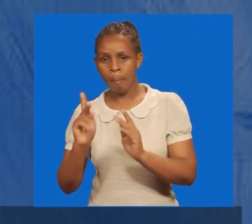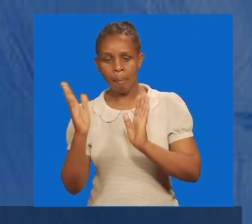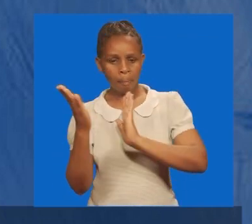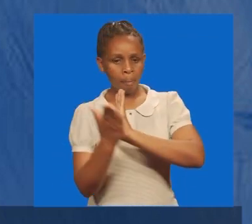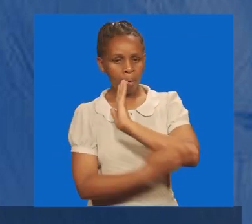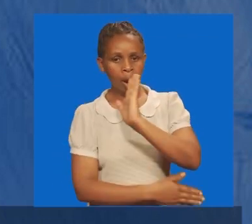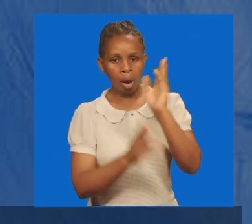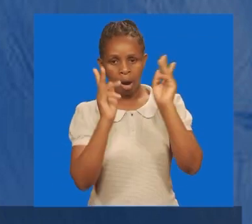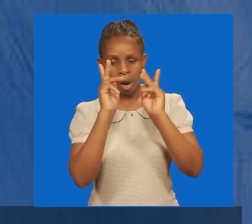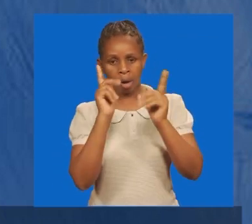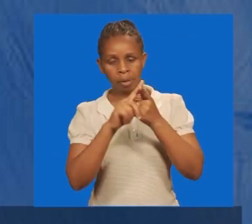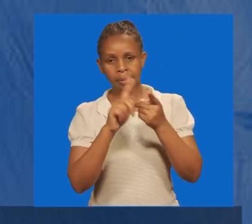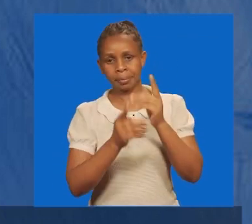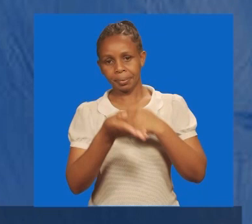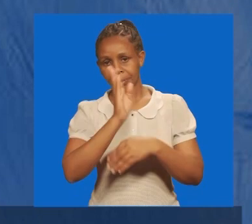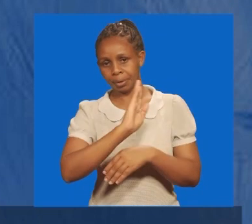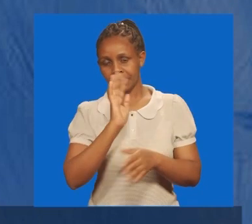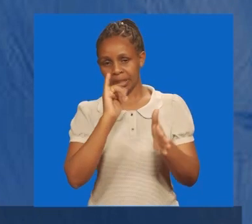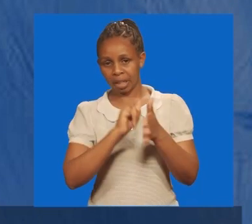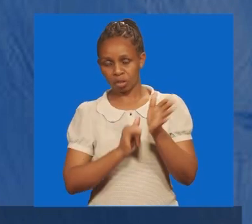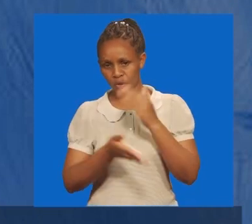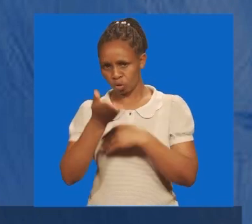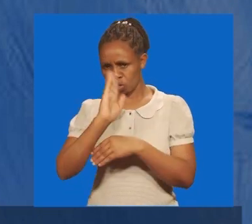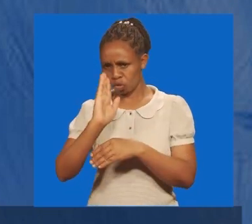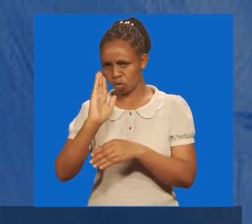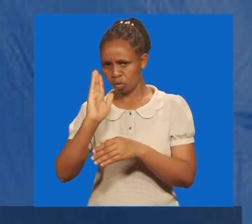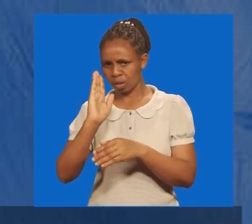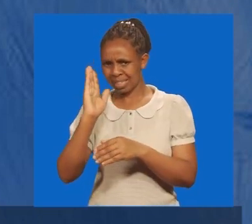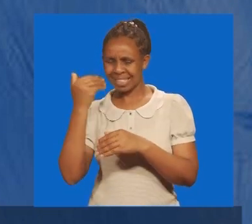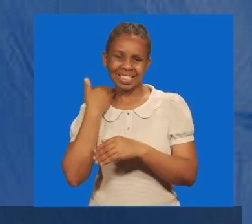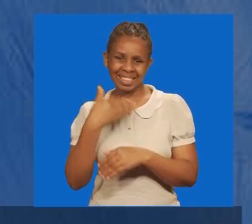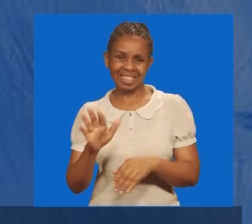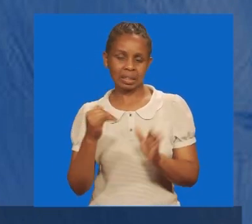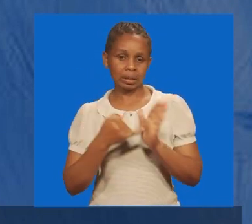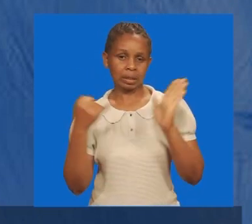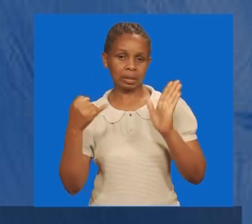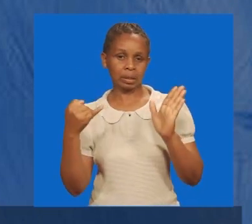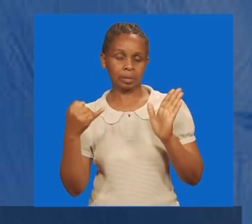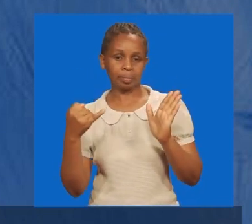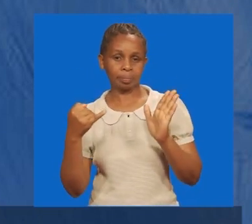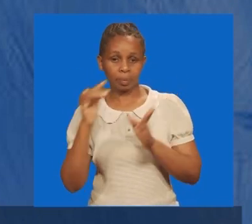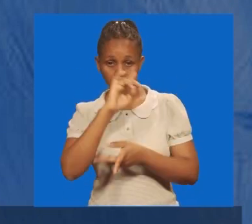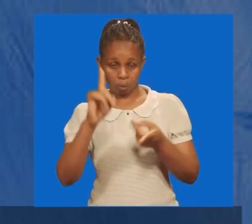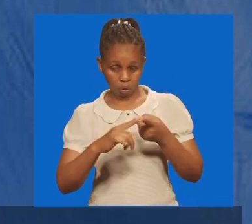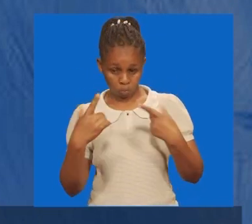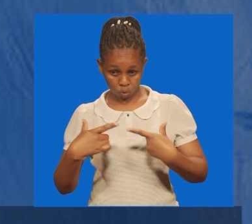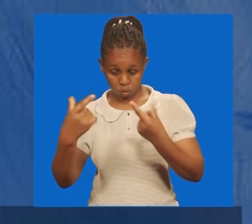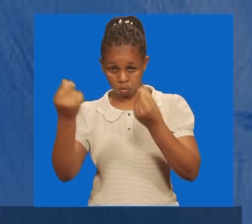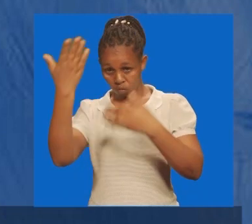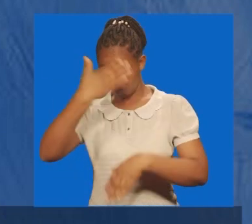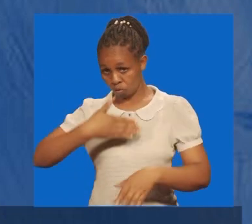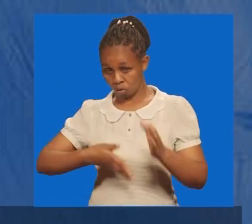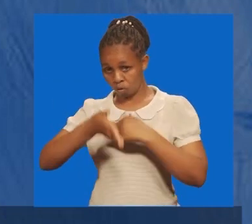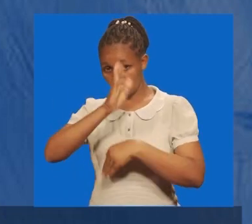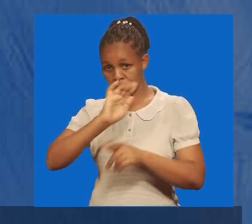chukizo sana, na mungu analichukia. Kwa nchili, tunapoenda mbele zake mwenyezi